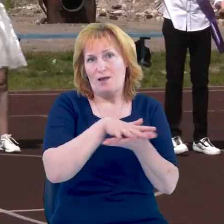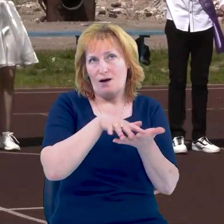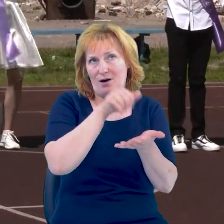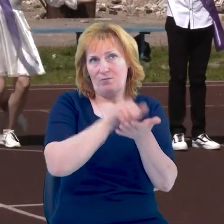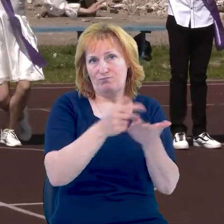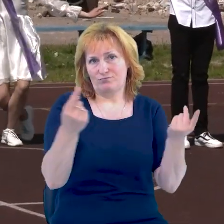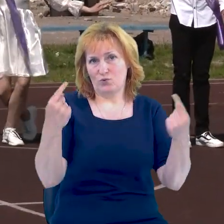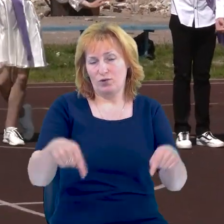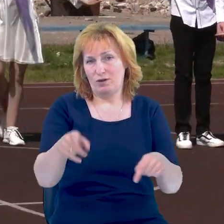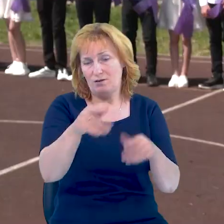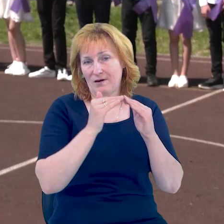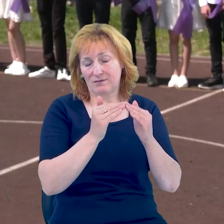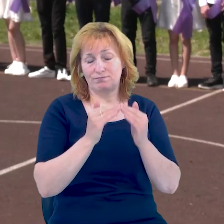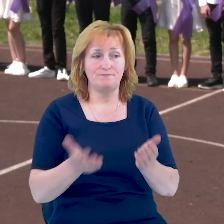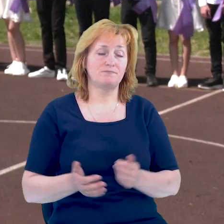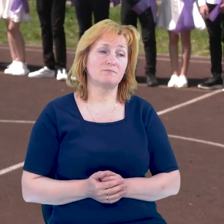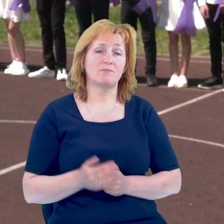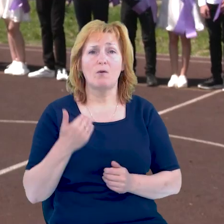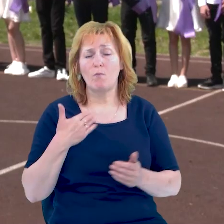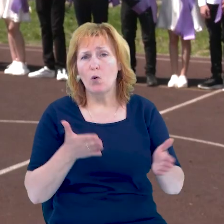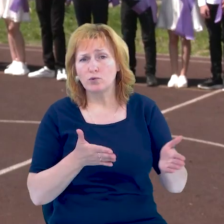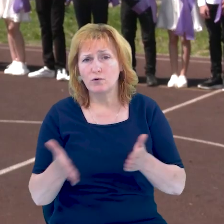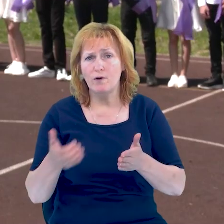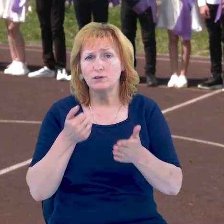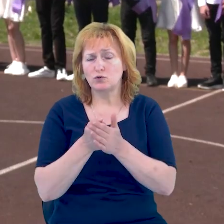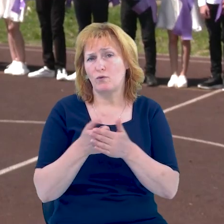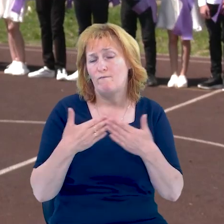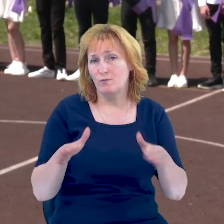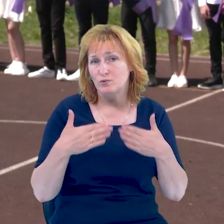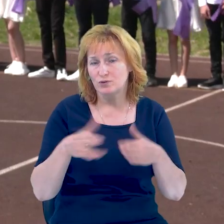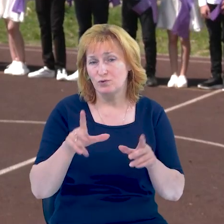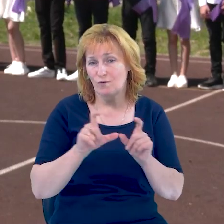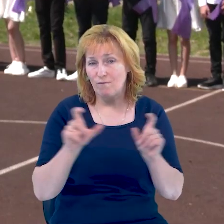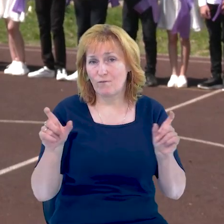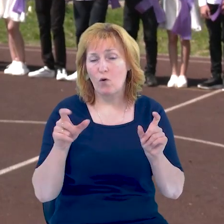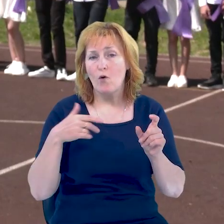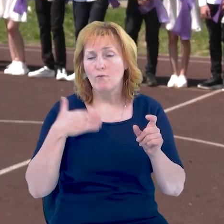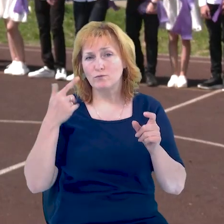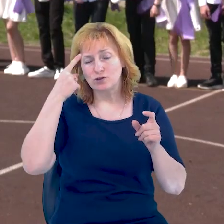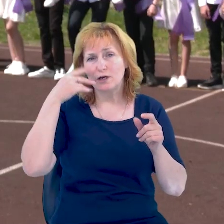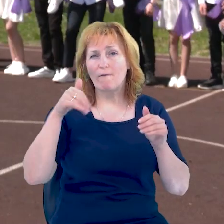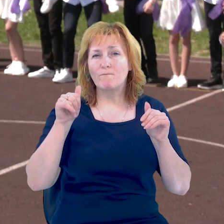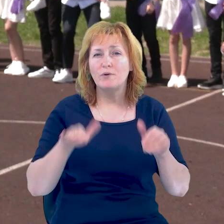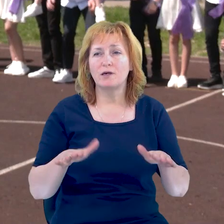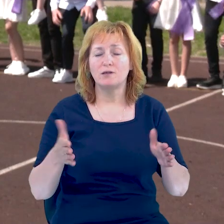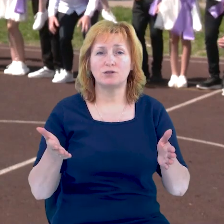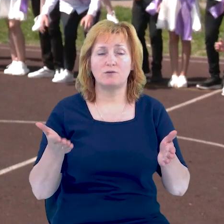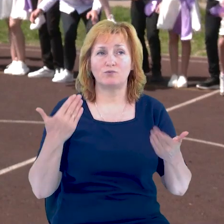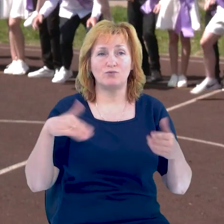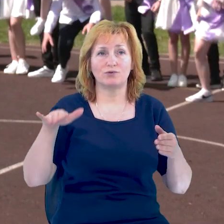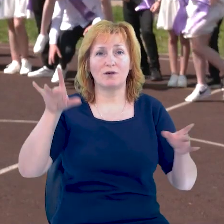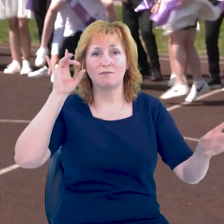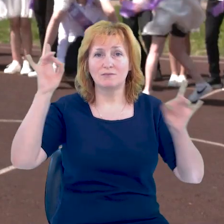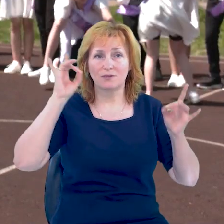випускаємося зовсім з іншої школи. Готувалися до випускного, вирішили прийти в школу, де вже, мабуть, не прозвонить жодного